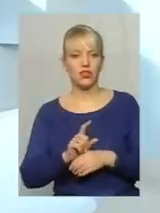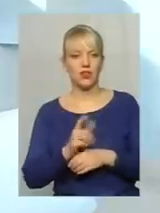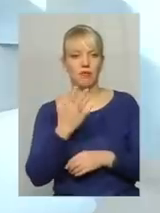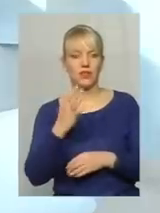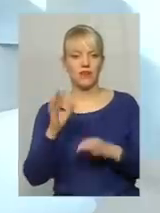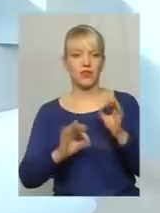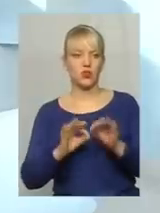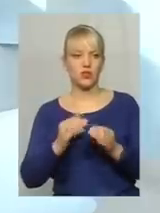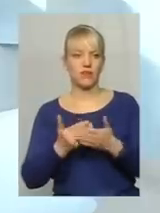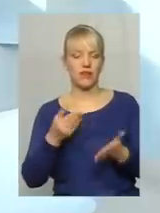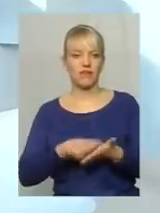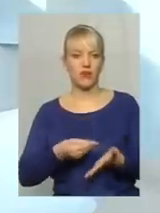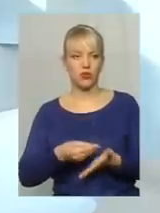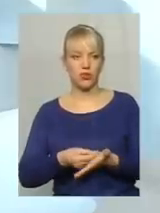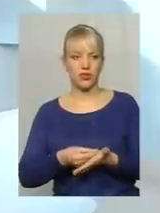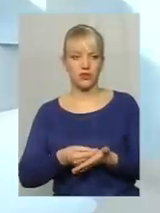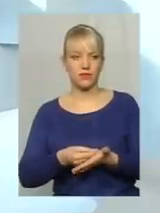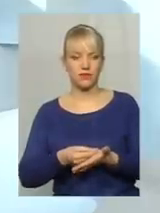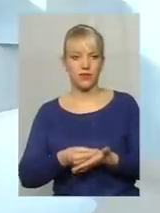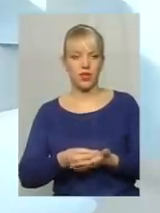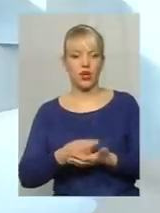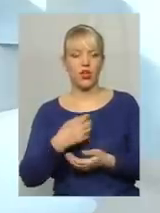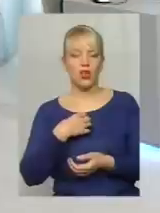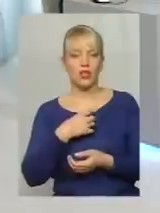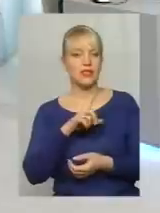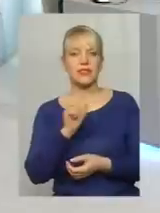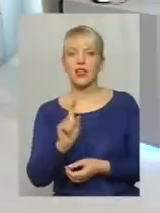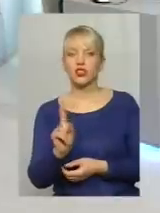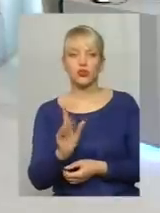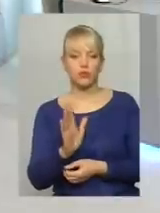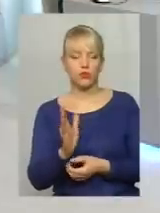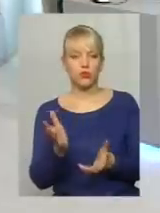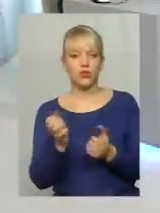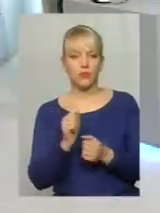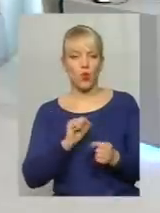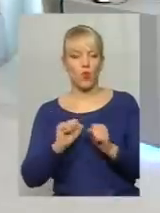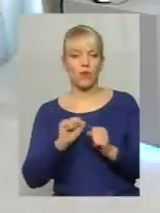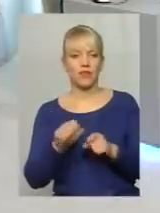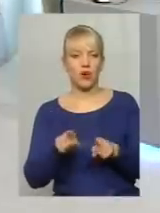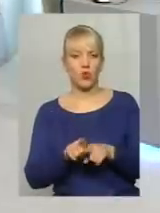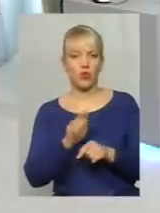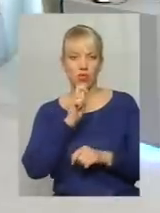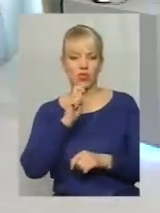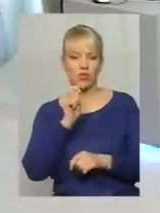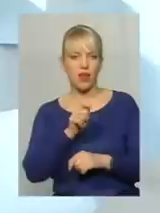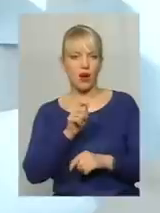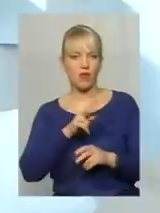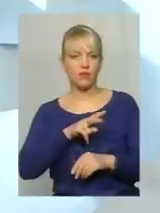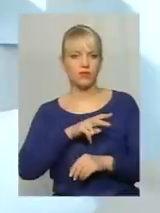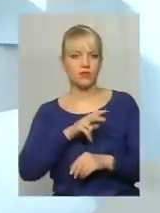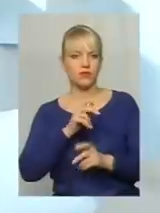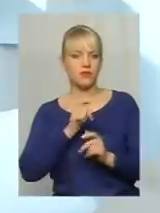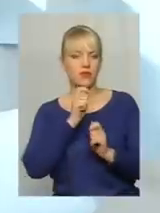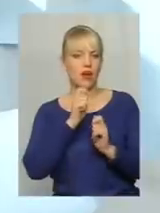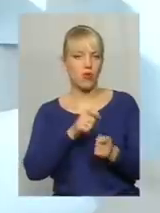% від вартості. За що буде отримувати управитель таку нагороду? Справа в тому, що